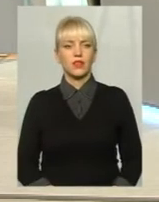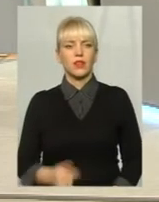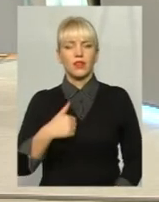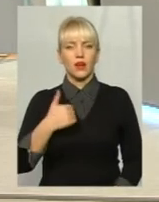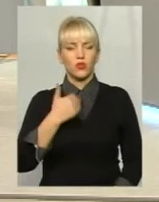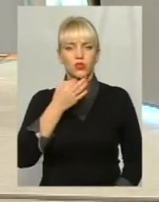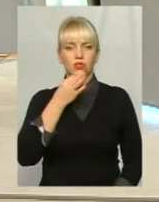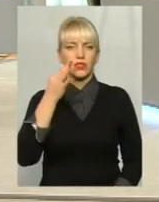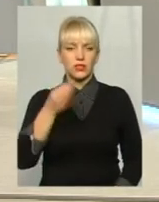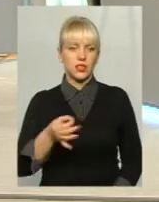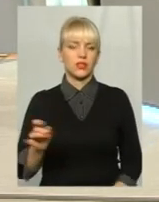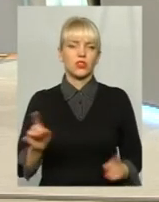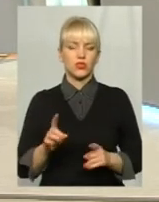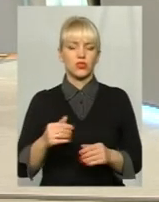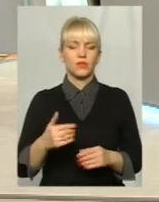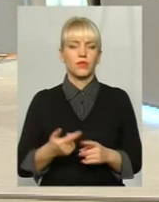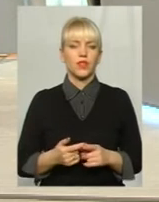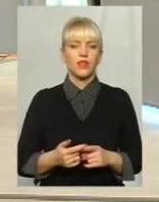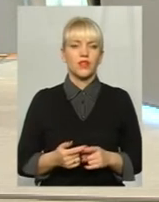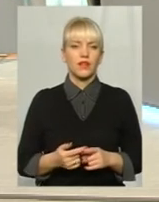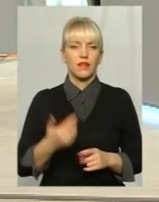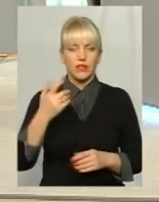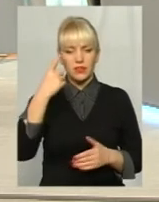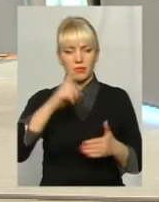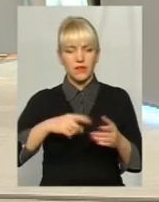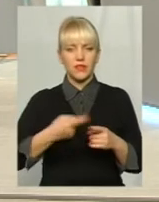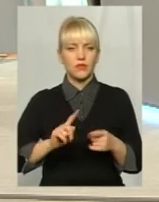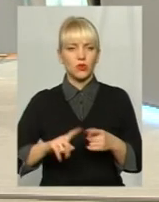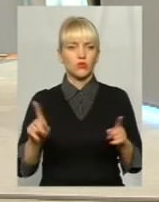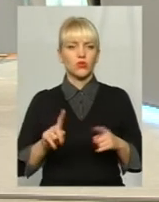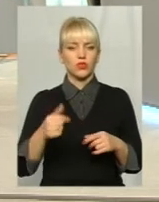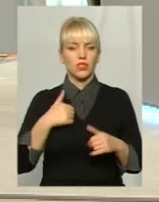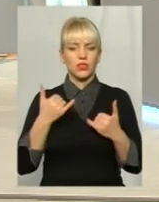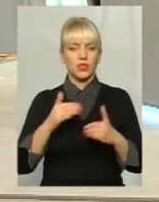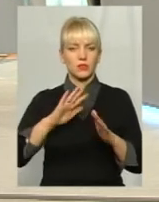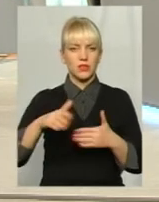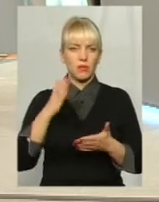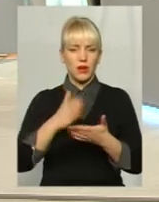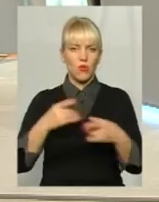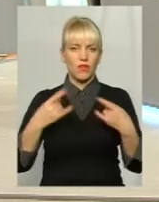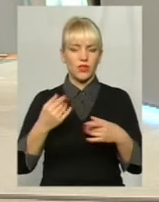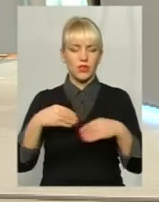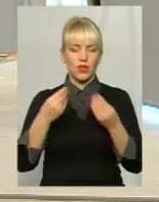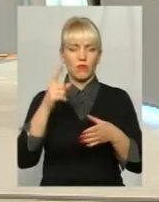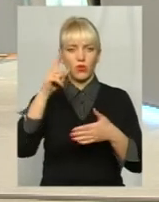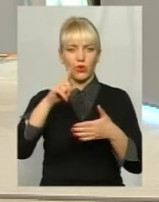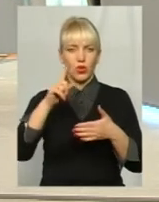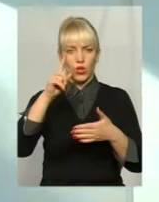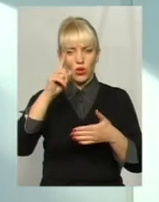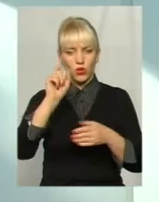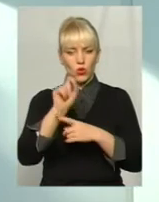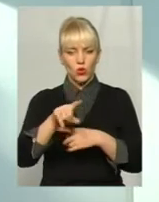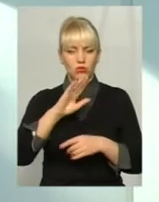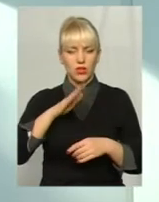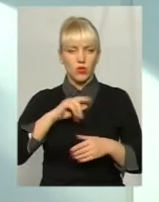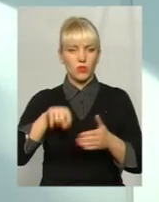сказати, вас запевнити в тому, що я зараз після прямого ефіру дам доручення нашому комунальному